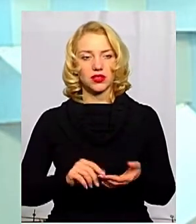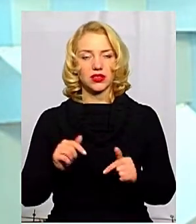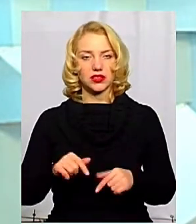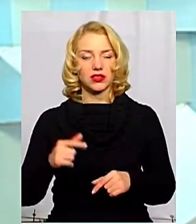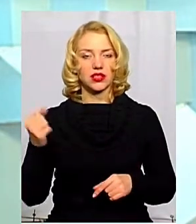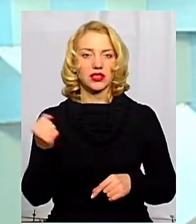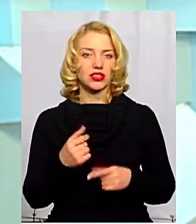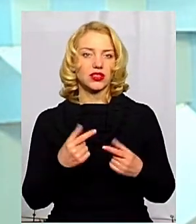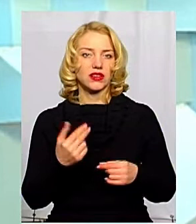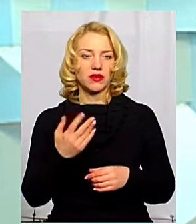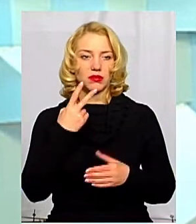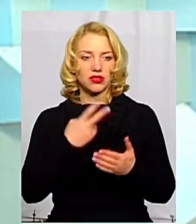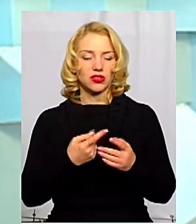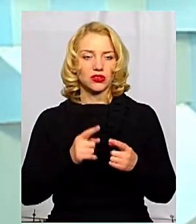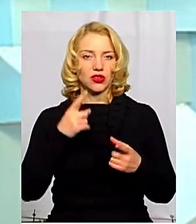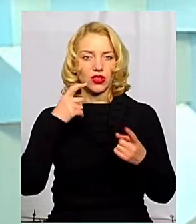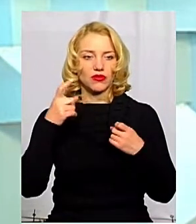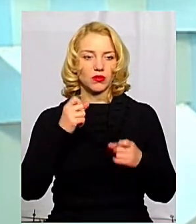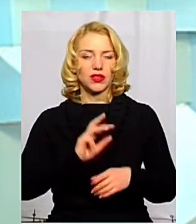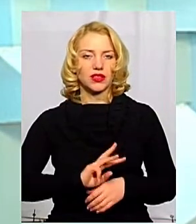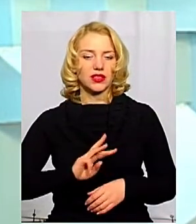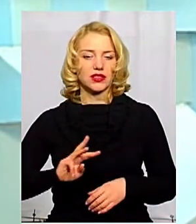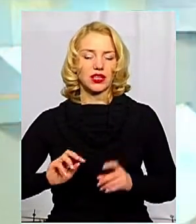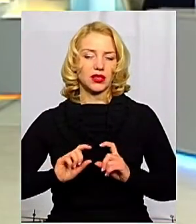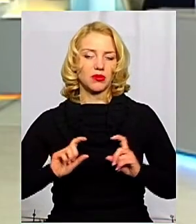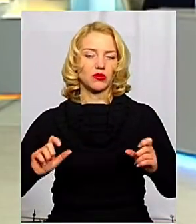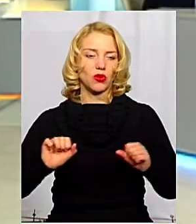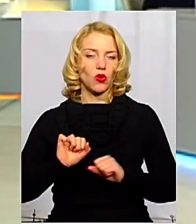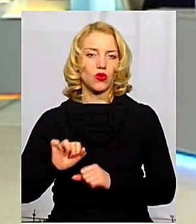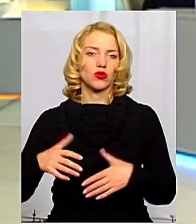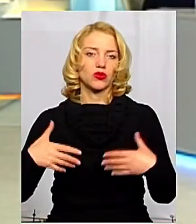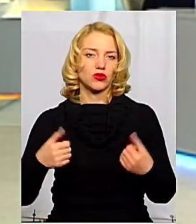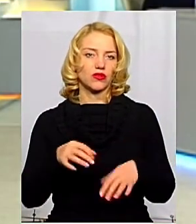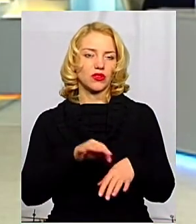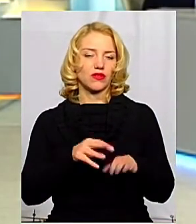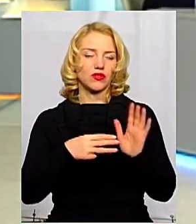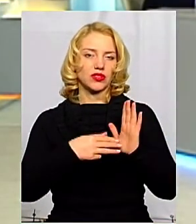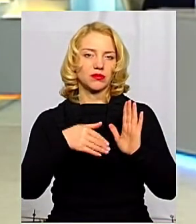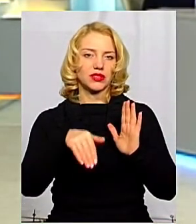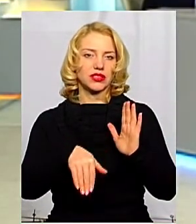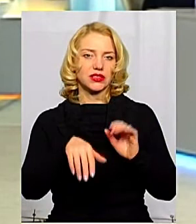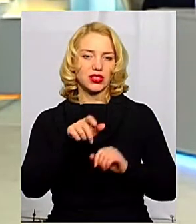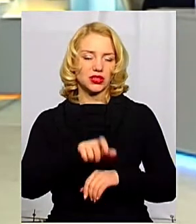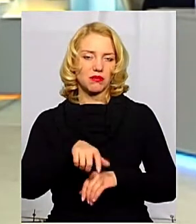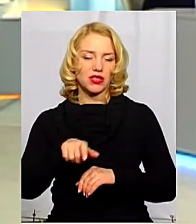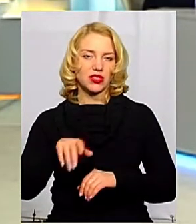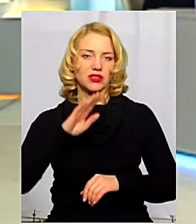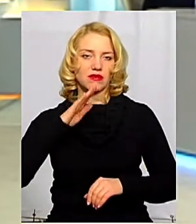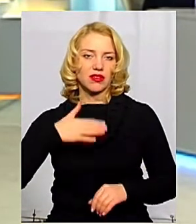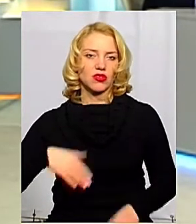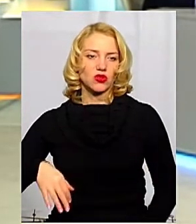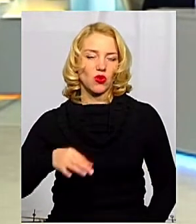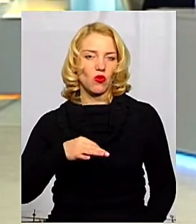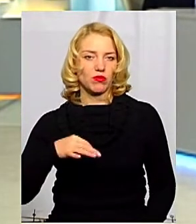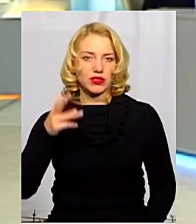за цей тиждень, де ви бачили цю інформацію на сайті Департаменту охорони здоров'я, захворіло близько 8 тисяч мешканців нашої